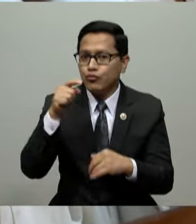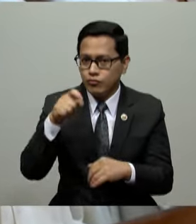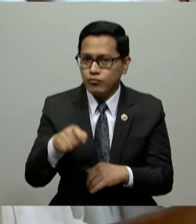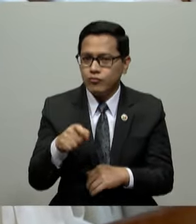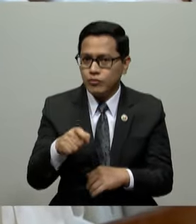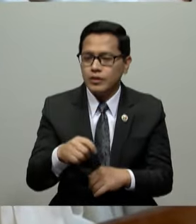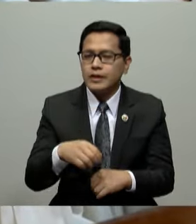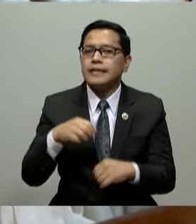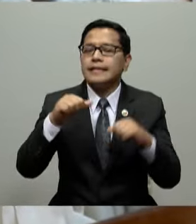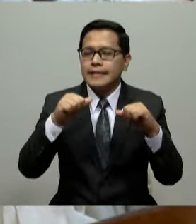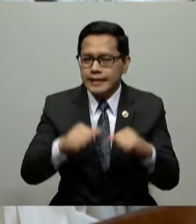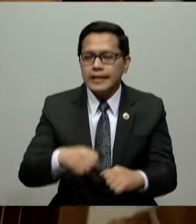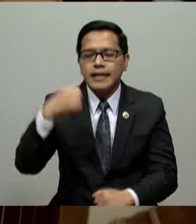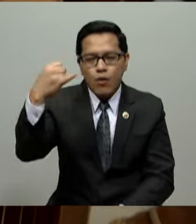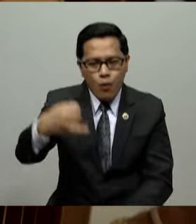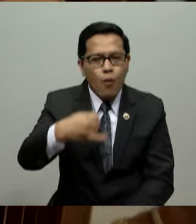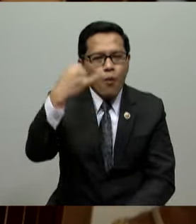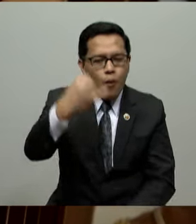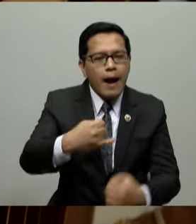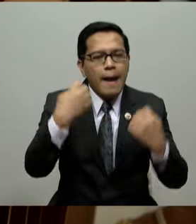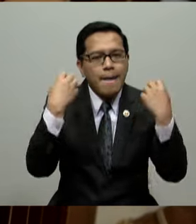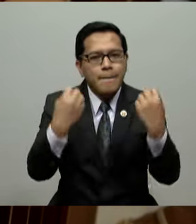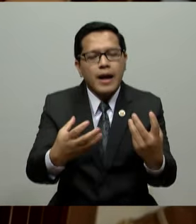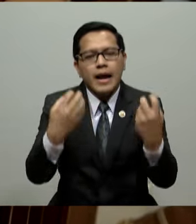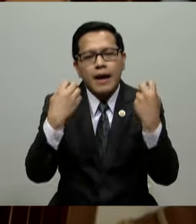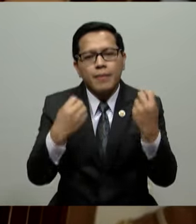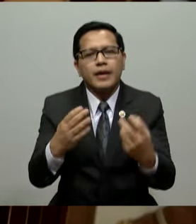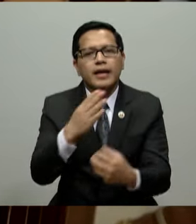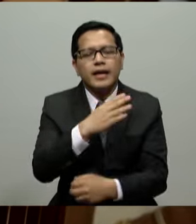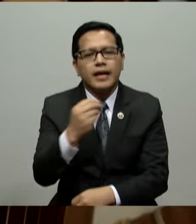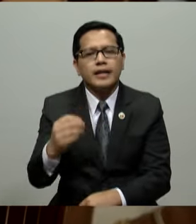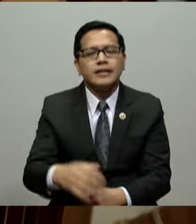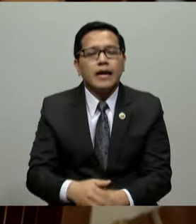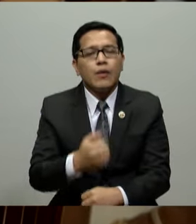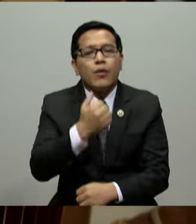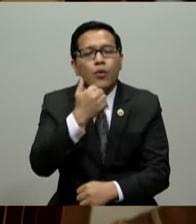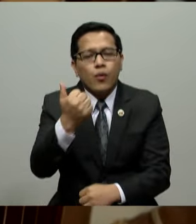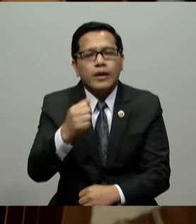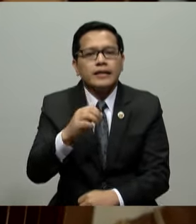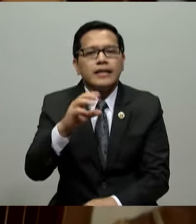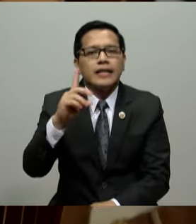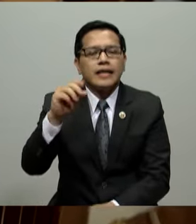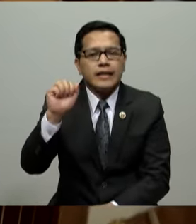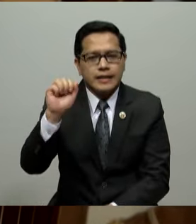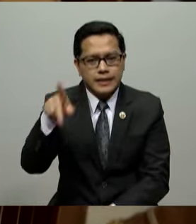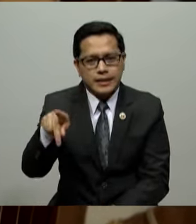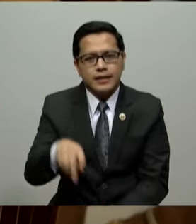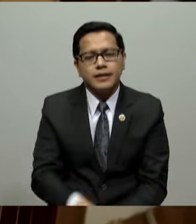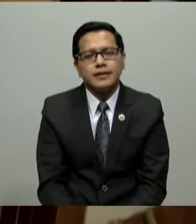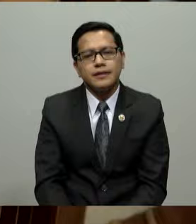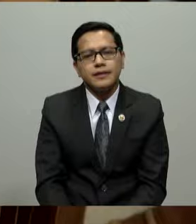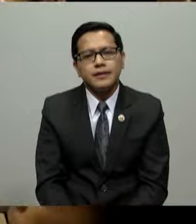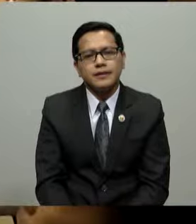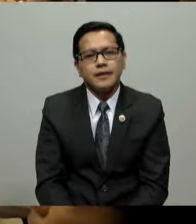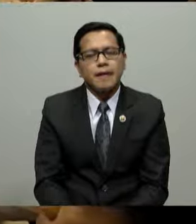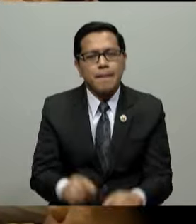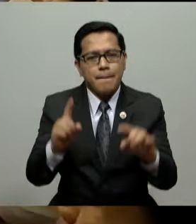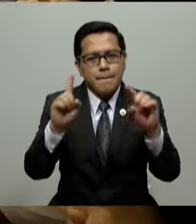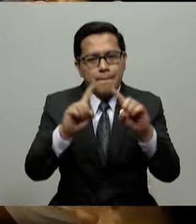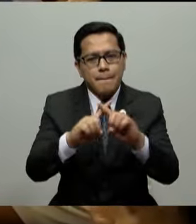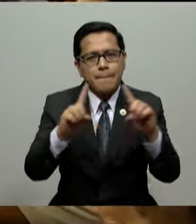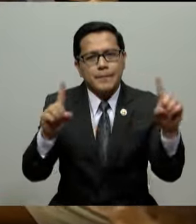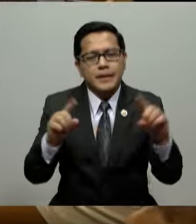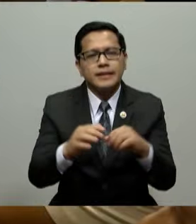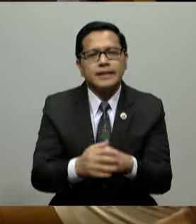tayo ng marami nang marami po sa kanila ay mga may espesyal na pangangailangan subalit